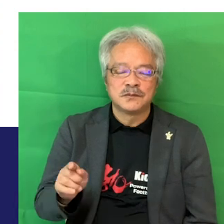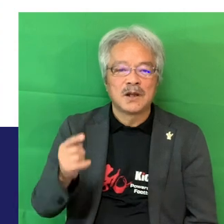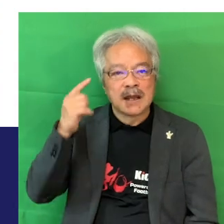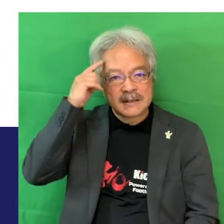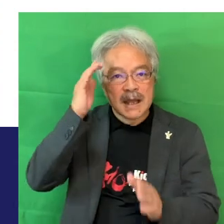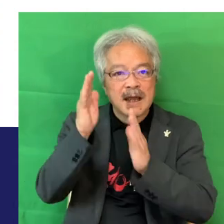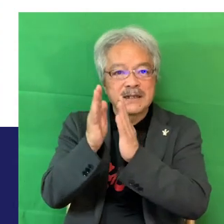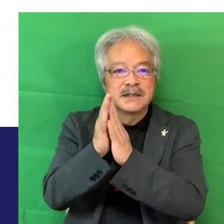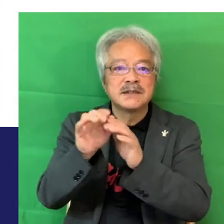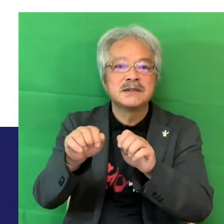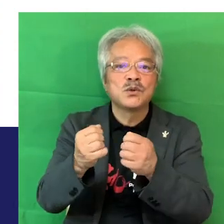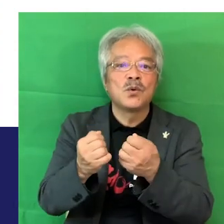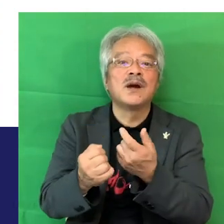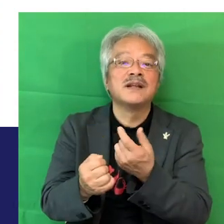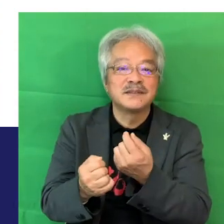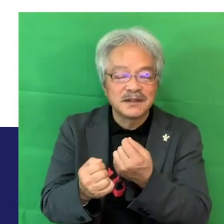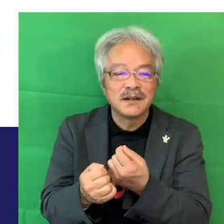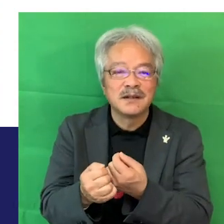しいですけど